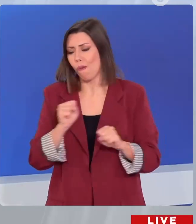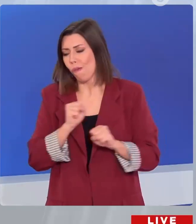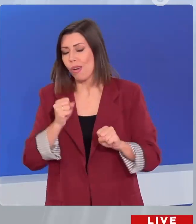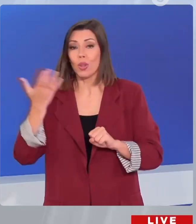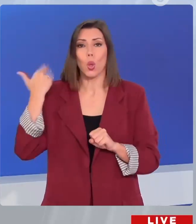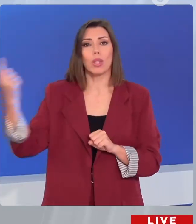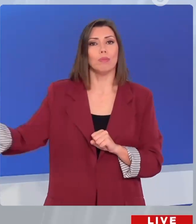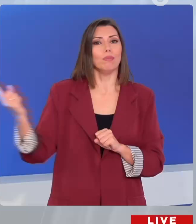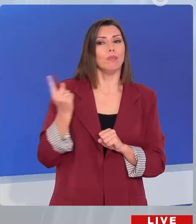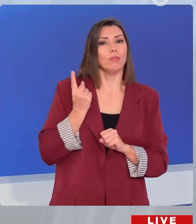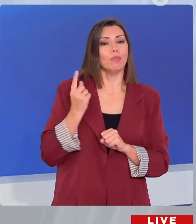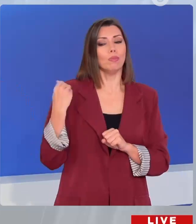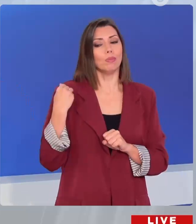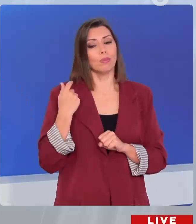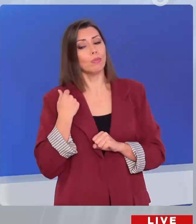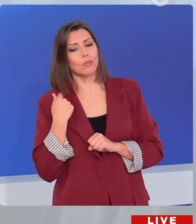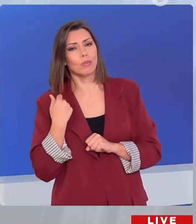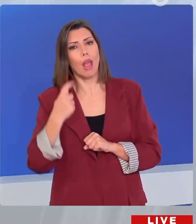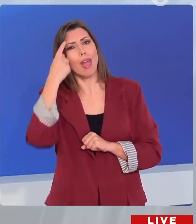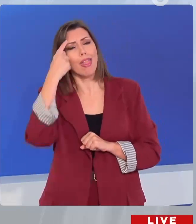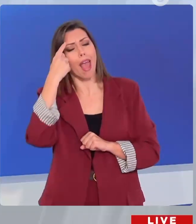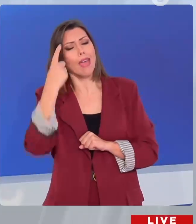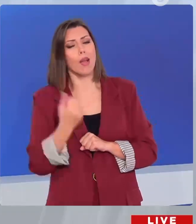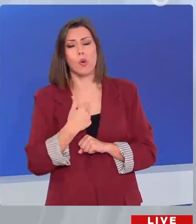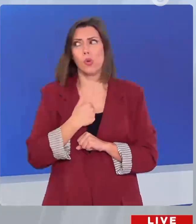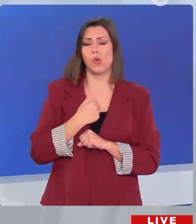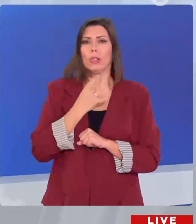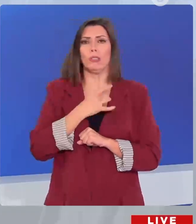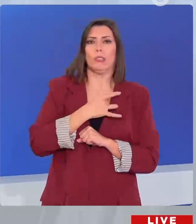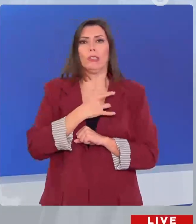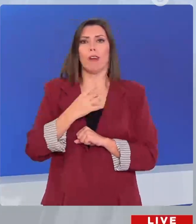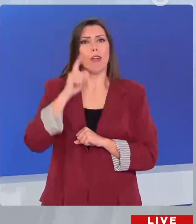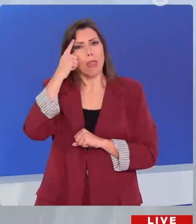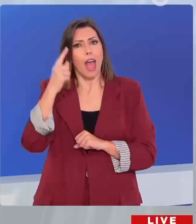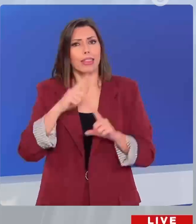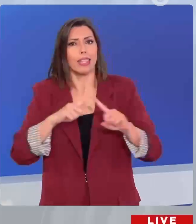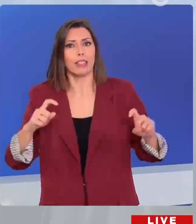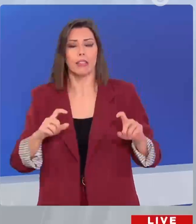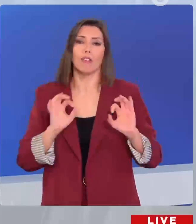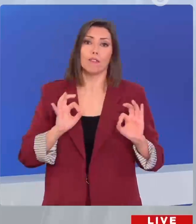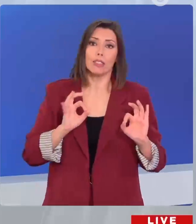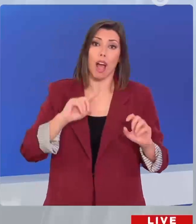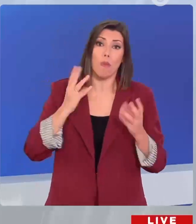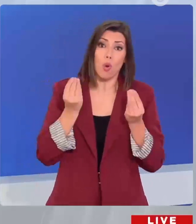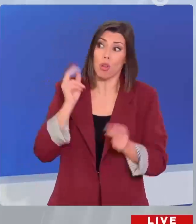μου και μου έλεγε έχω μια ιδέα. Και είχε συνέχεια μια ιδέα. Για τις πολλές του ιδέες όμως, πολεμήθηκε πολύ.